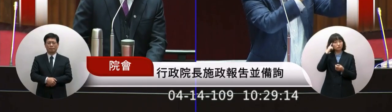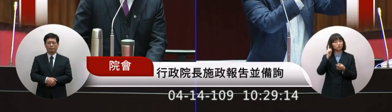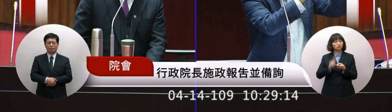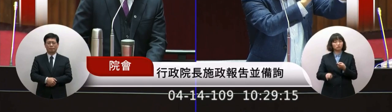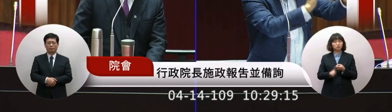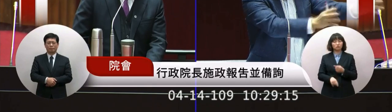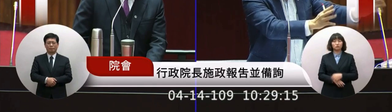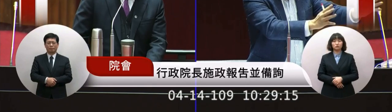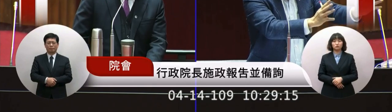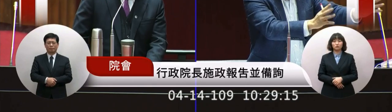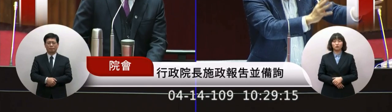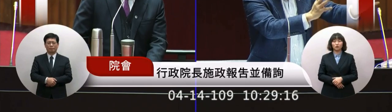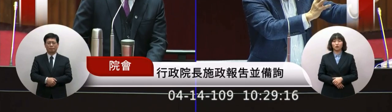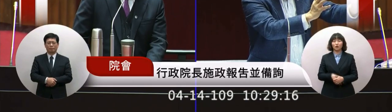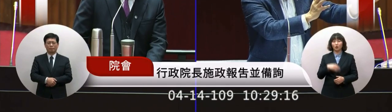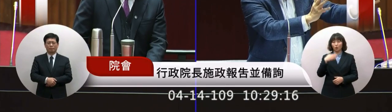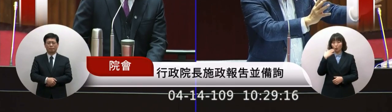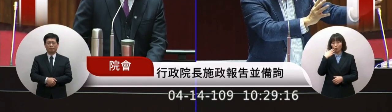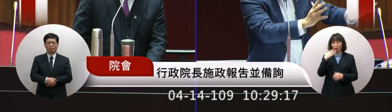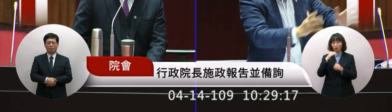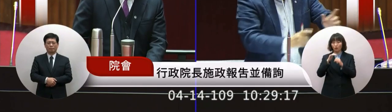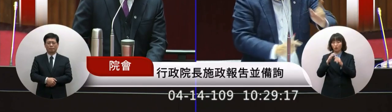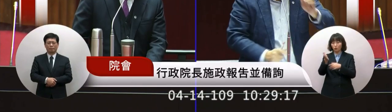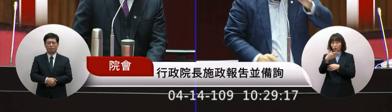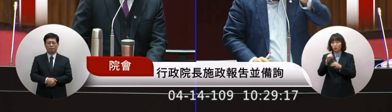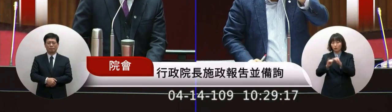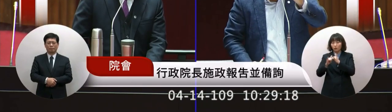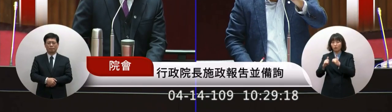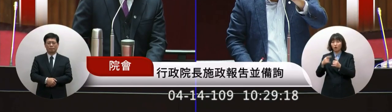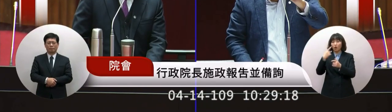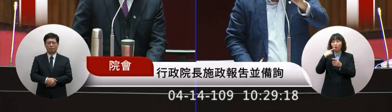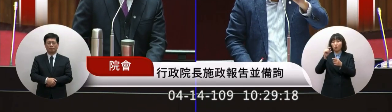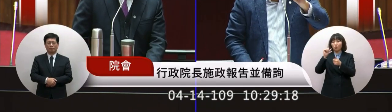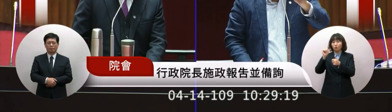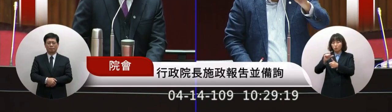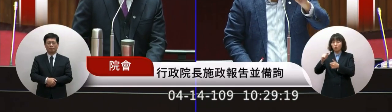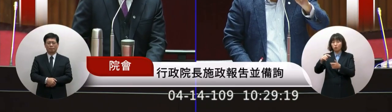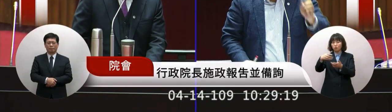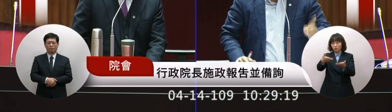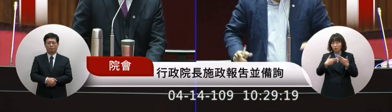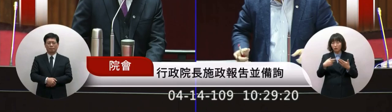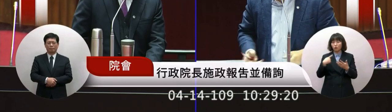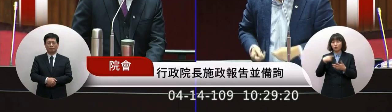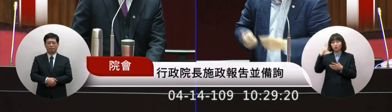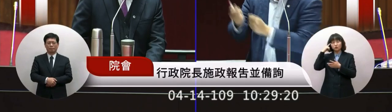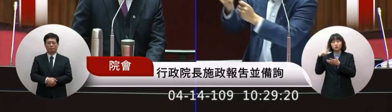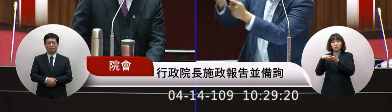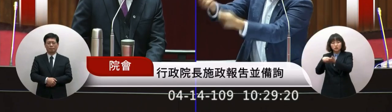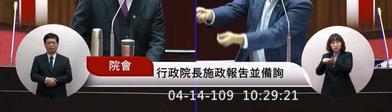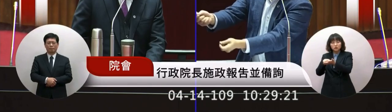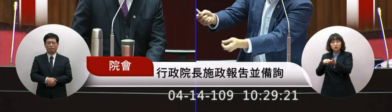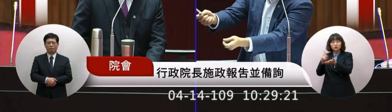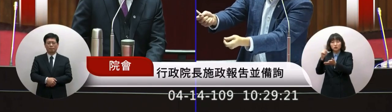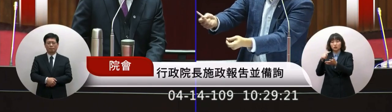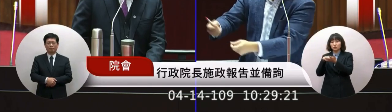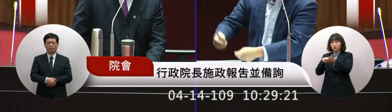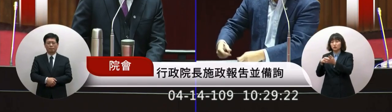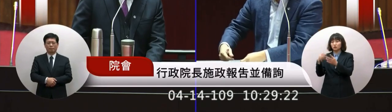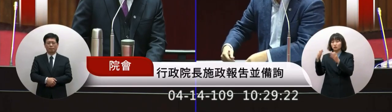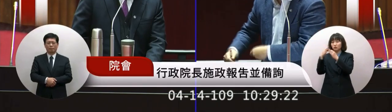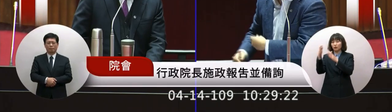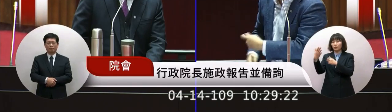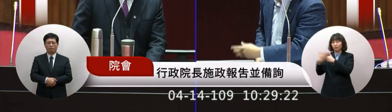我如果漁民拿到這樣的一個紓困 我第一件事是幹什麼呢給錢來叫法兵